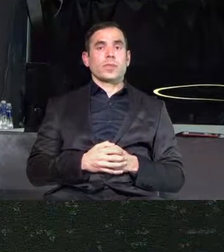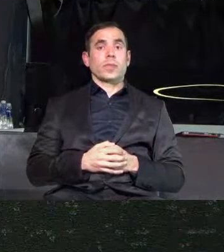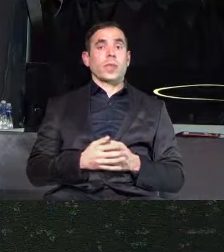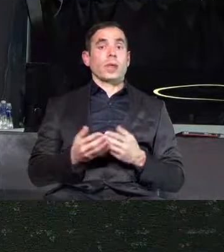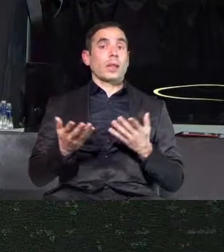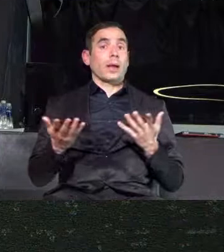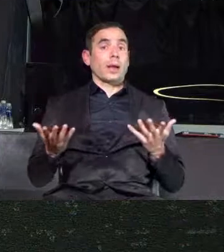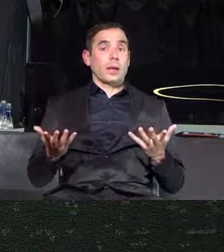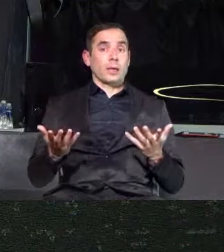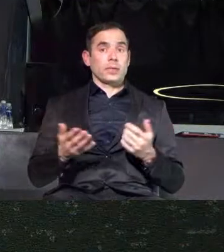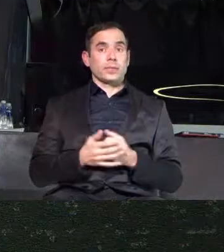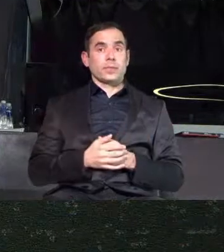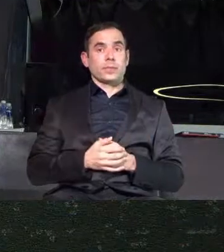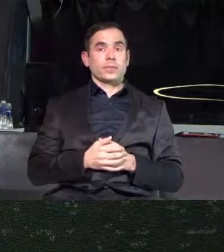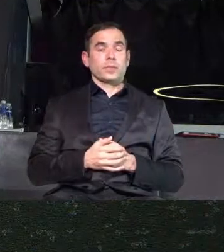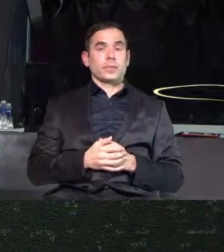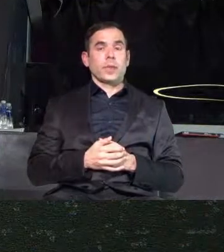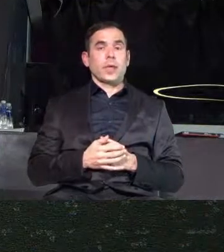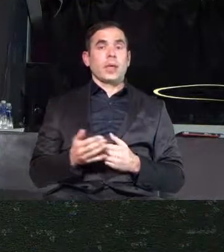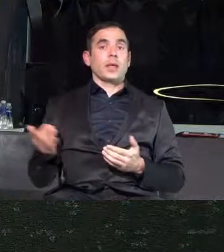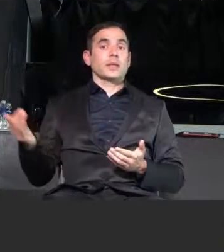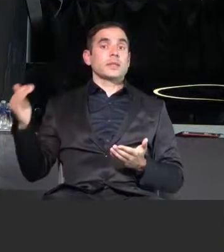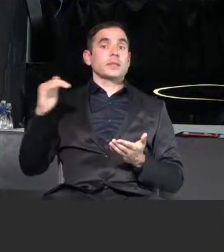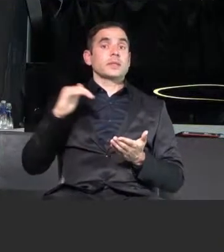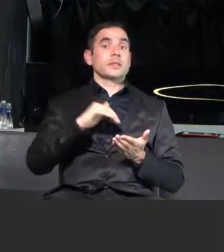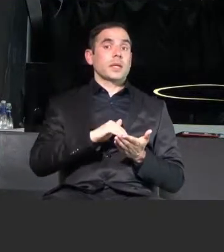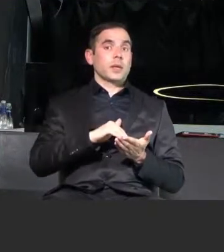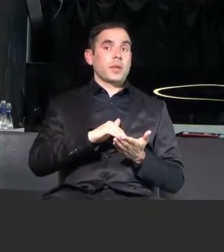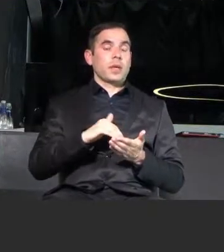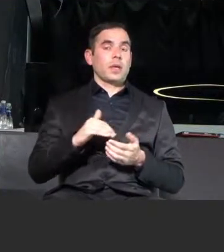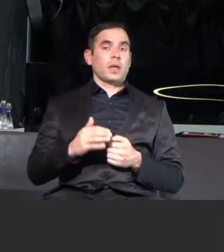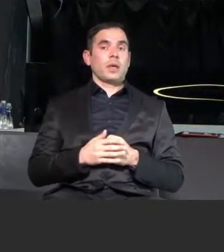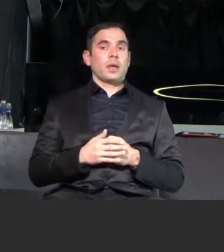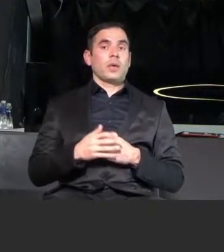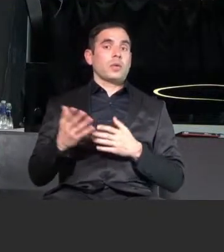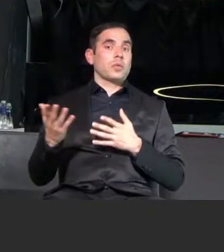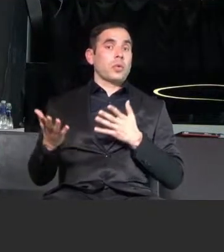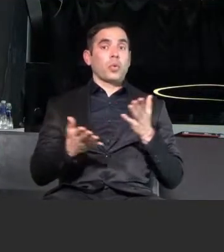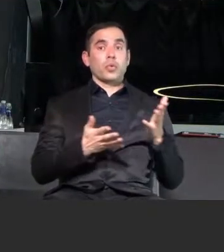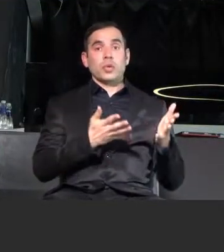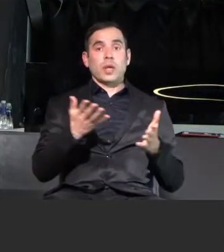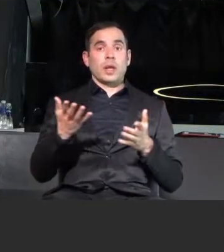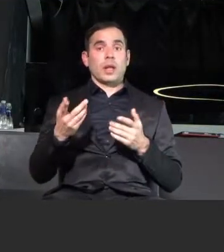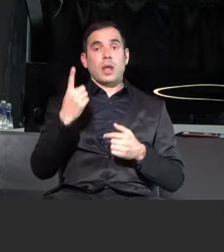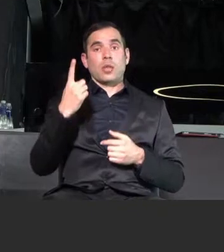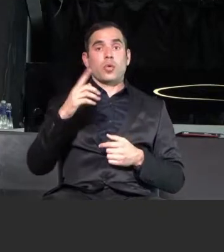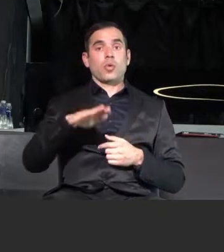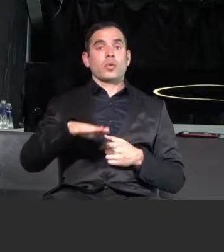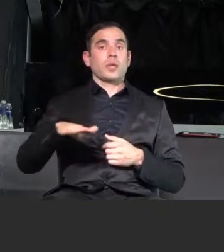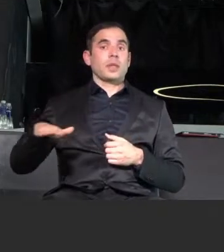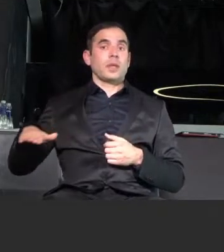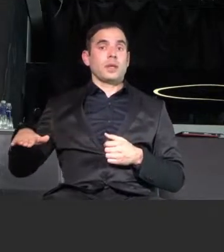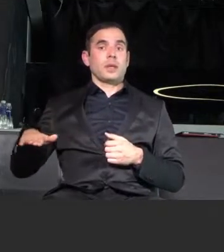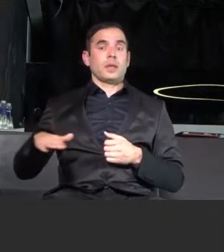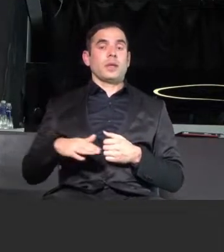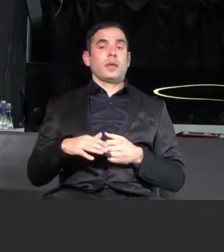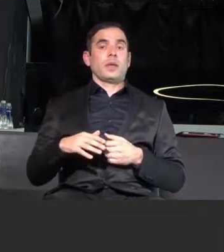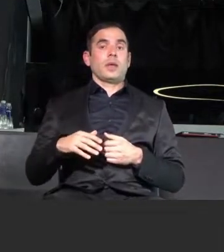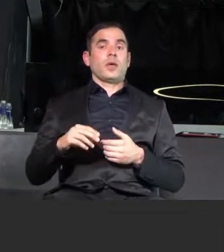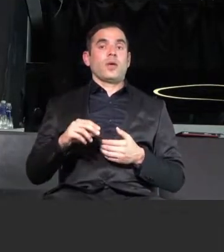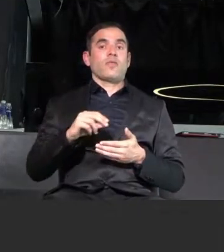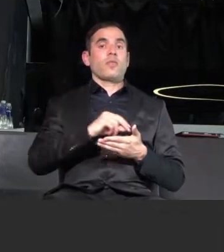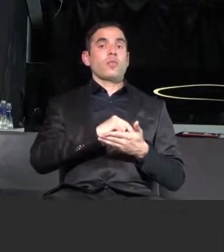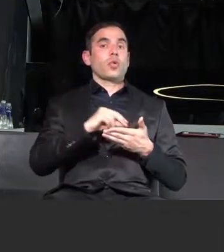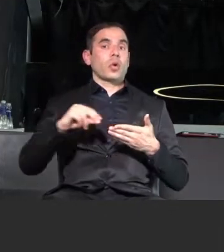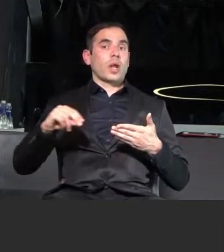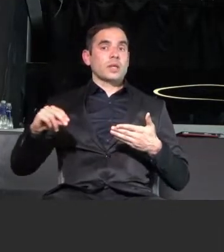Така стигаме до лутането на едно дете в бюрокрацията